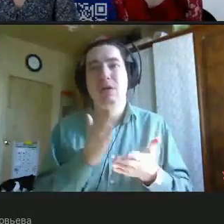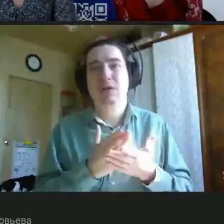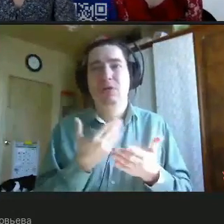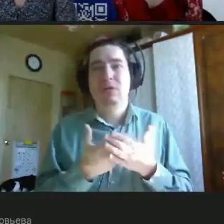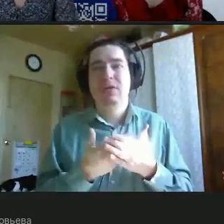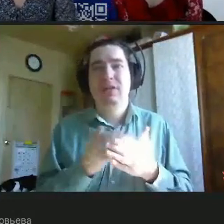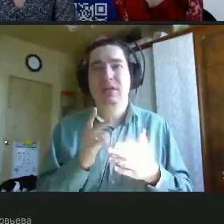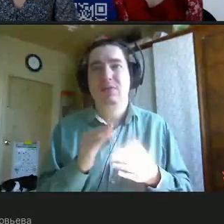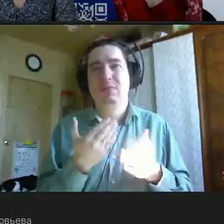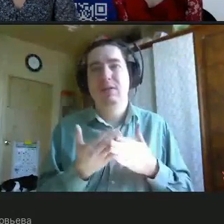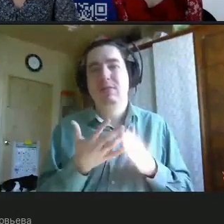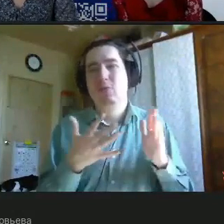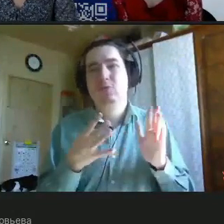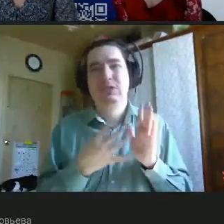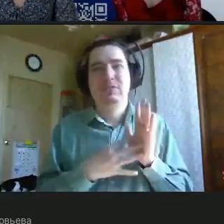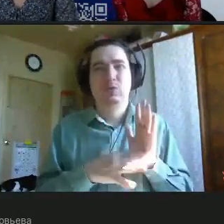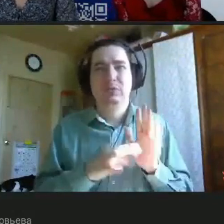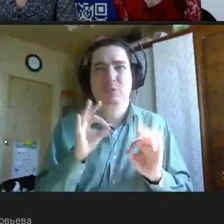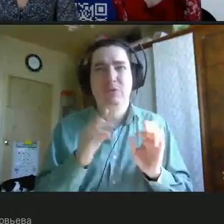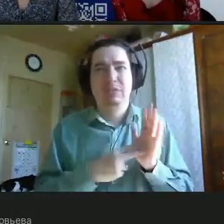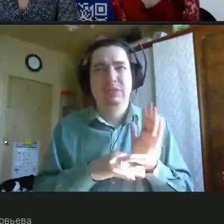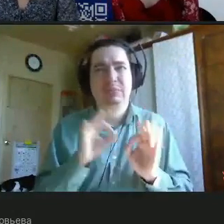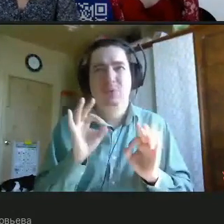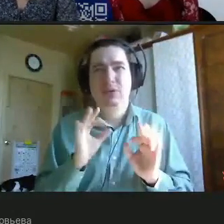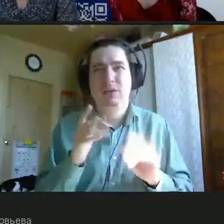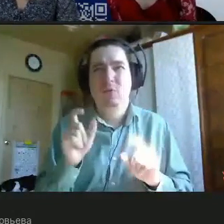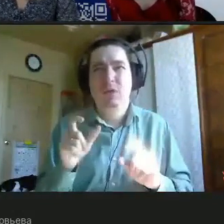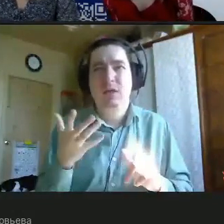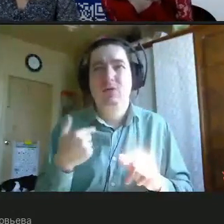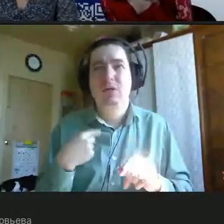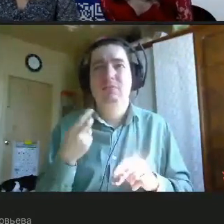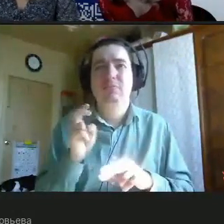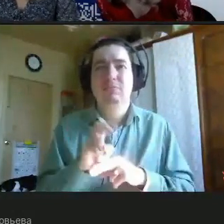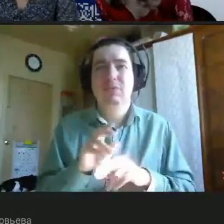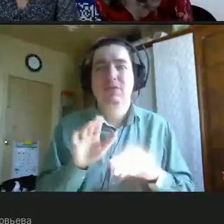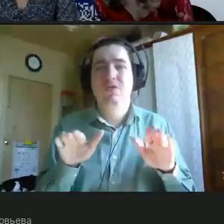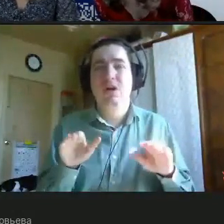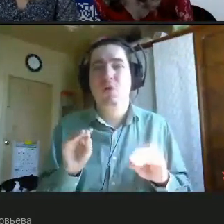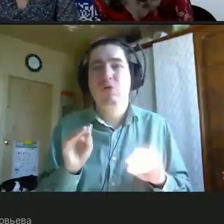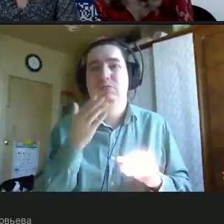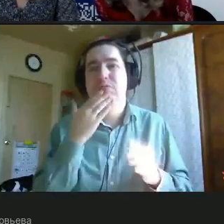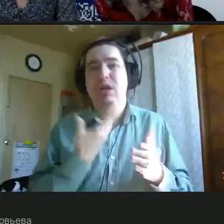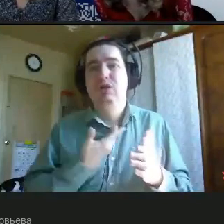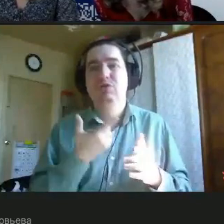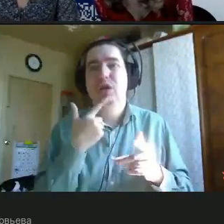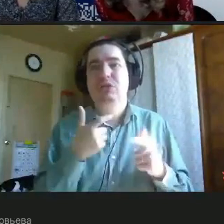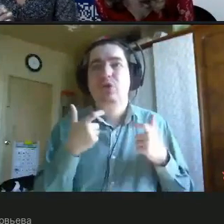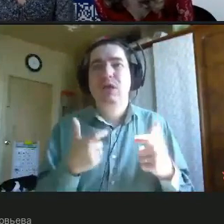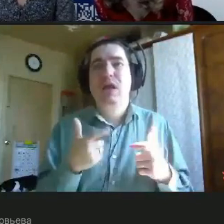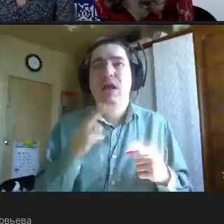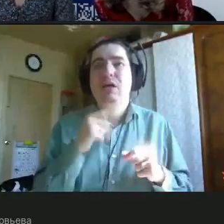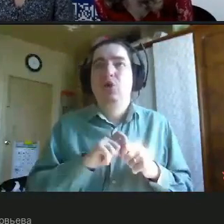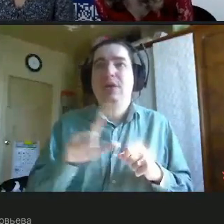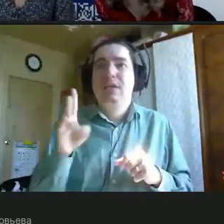80% семей, которые к нам приходят. я вот увидела, там коллеги пишут из Воронежа и Красноярского края. Смотрите, значит,